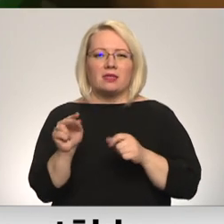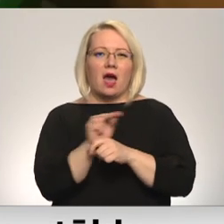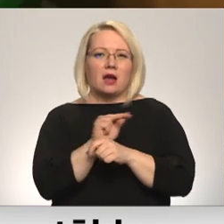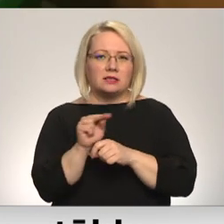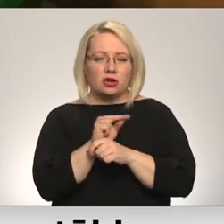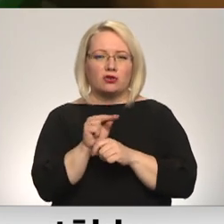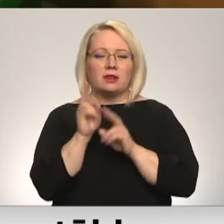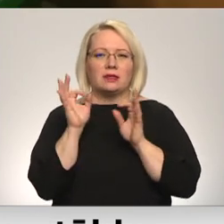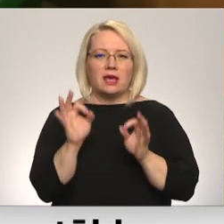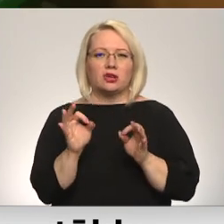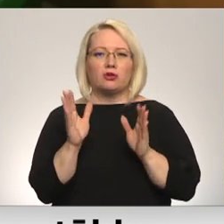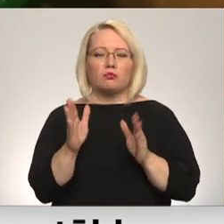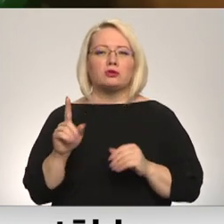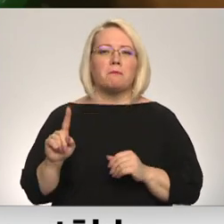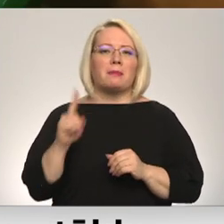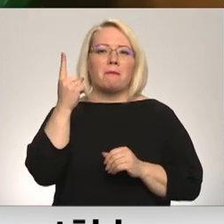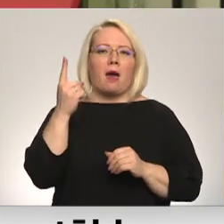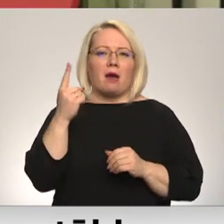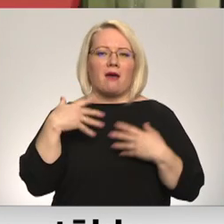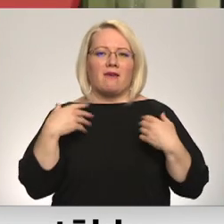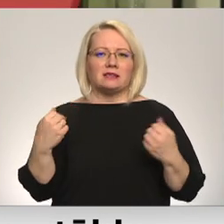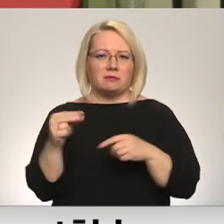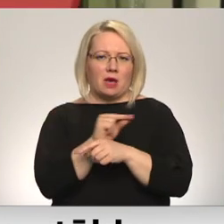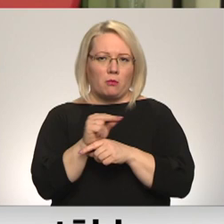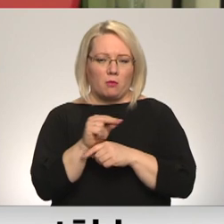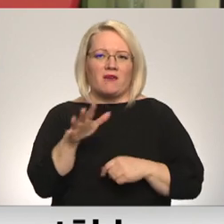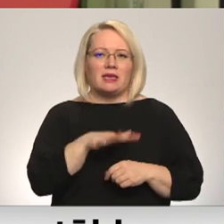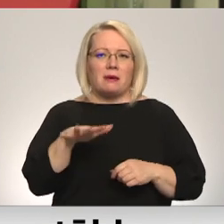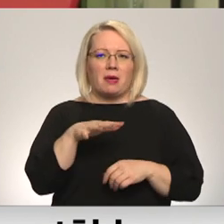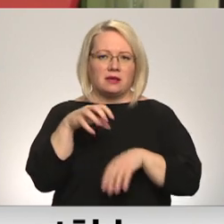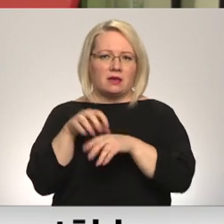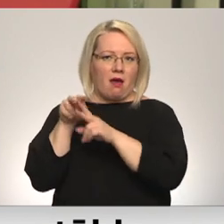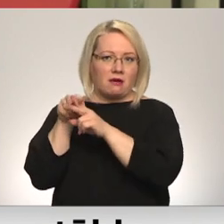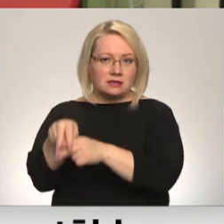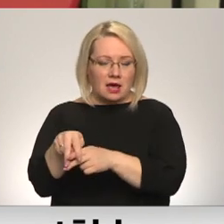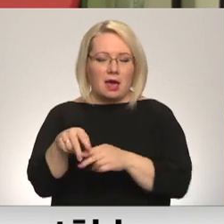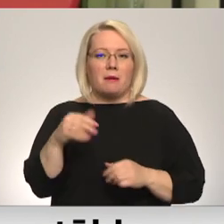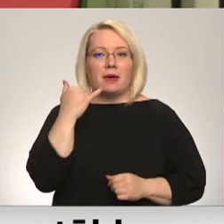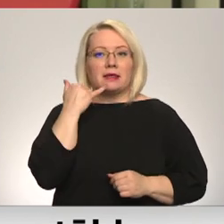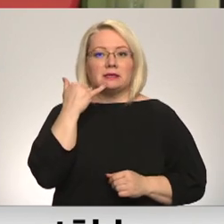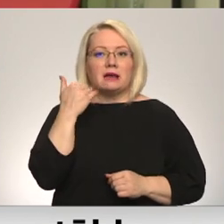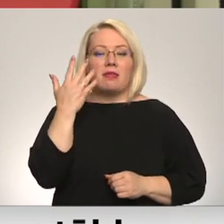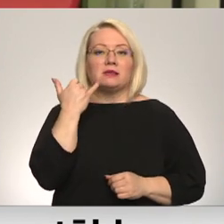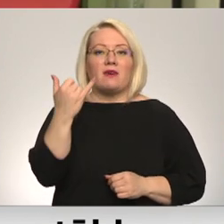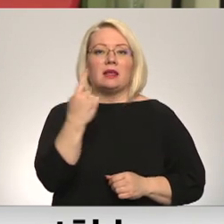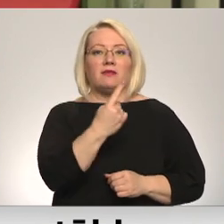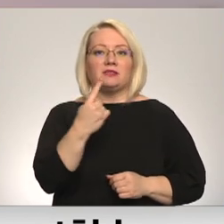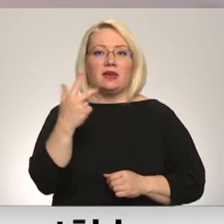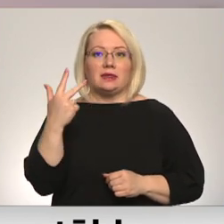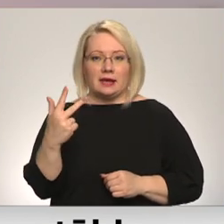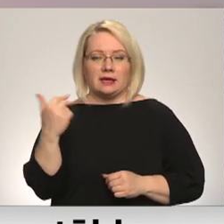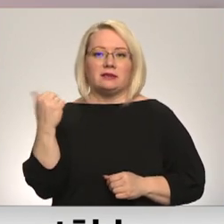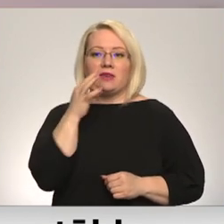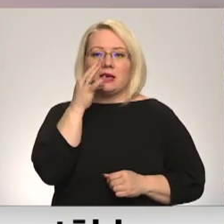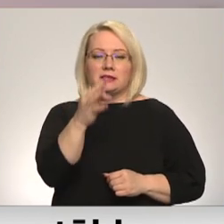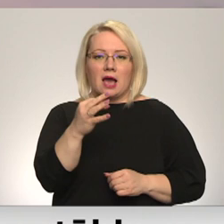lielākoties gulsies uz primāro veselību saprūpi jeb ģimenes ārstiem. Bet kāds zvanīt viens vienas trīs? Situācijas, kurās